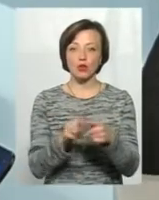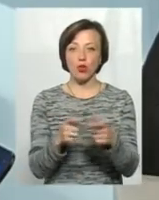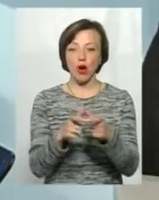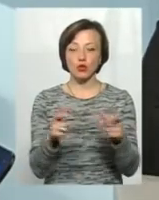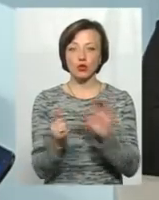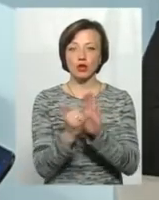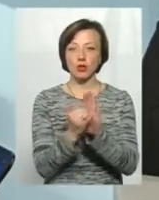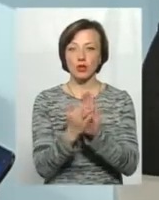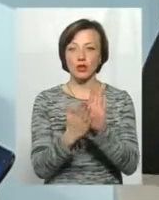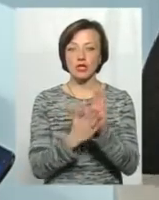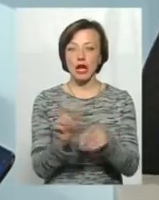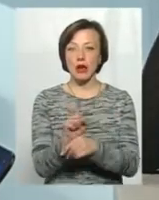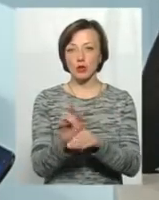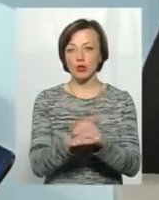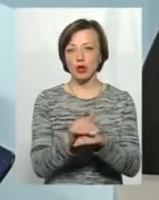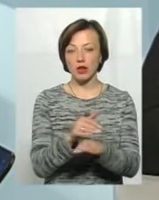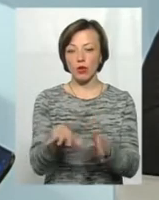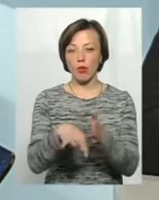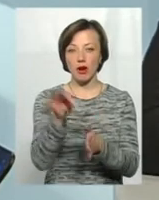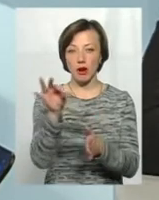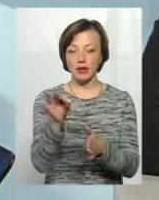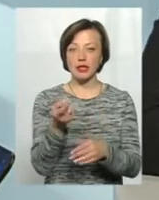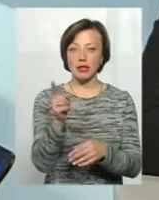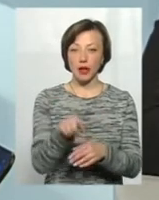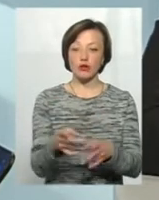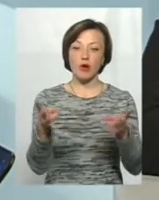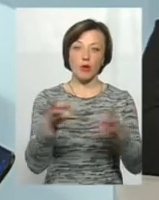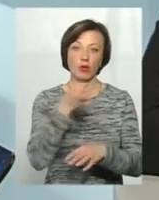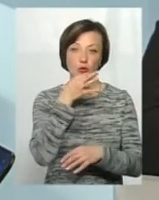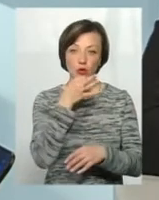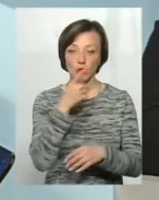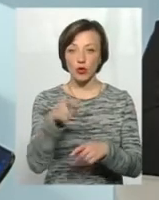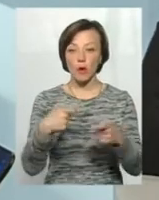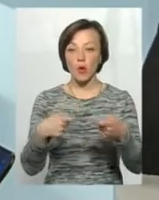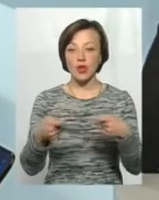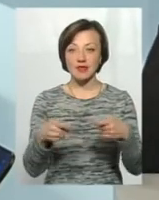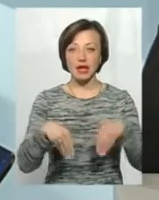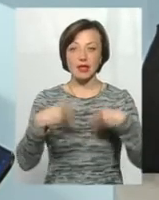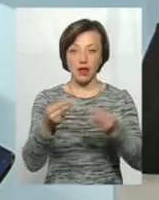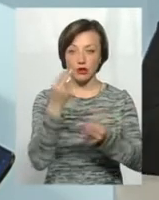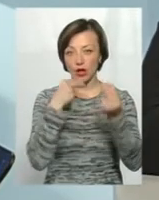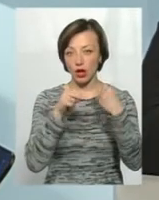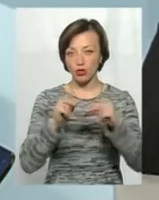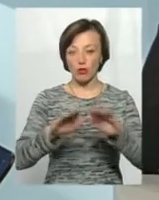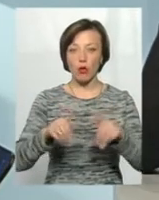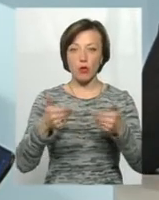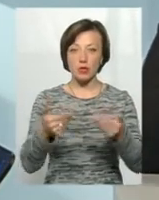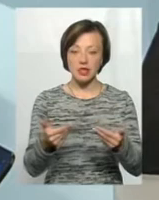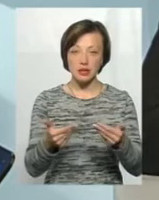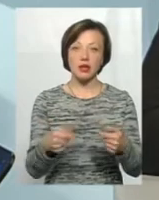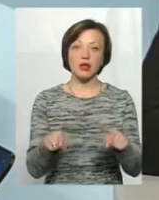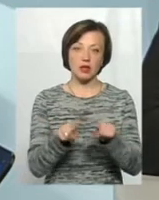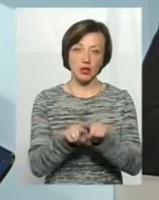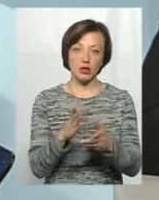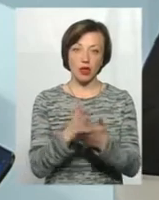встановлюється відповідний ліміт, будь ласка, обирайте те, що вам до вподоби, і того продавця, який дасть вам кращу пропозицію, між ними теж,